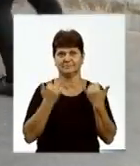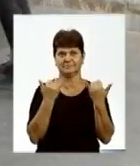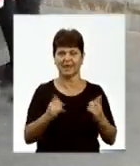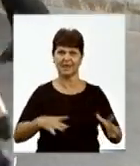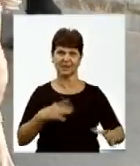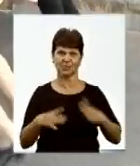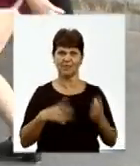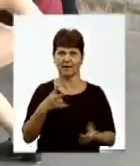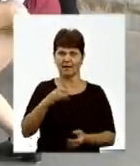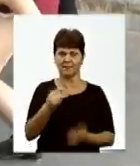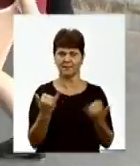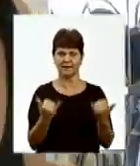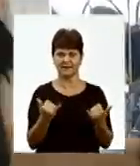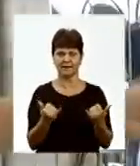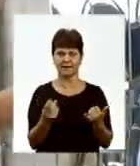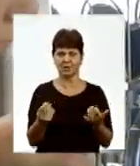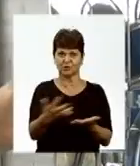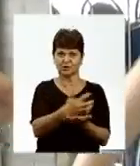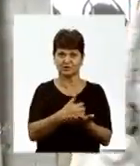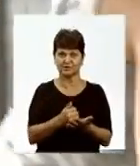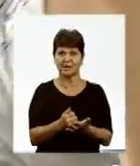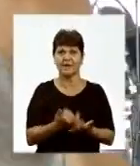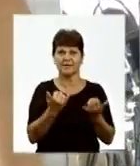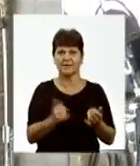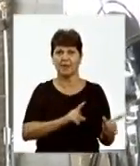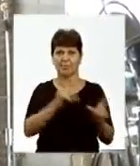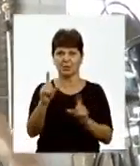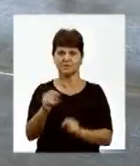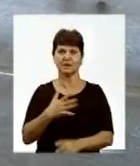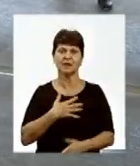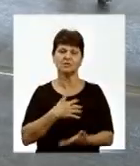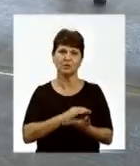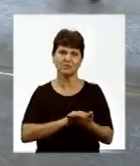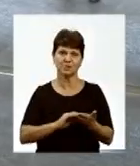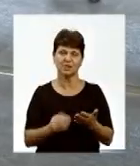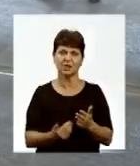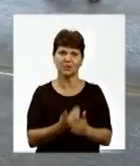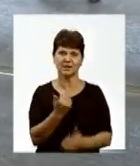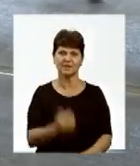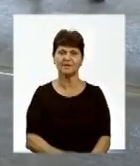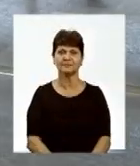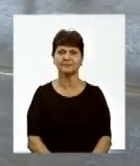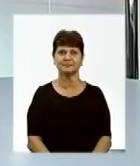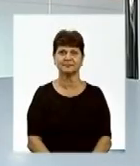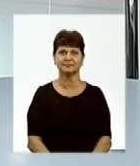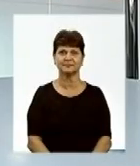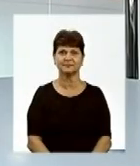тренуванням. Нині збирають гроші для поїздки. Руслана Ткачук, Вадим Наумчак – Новини.